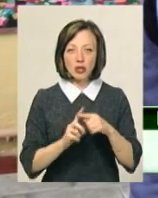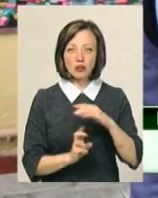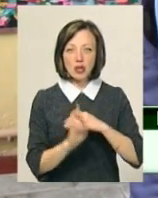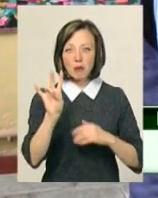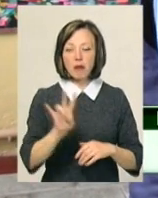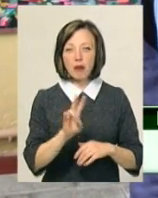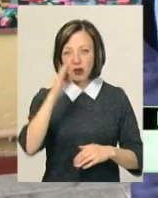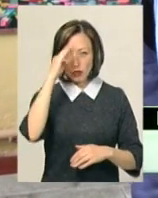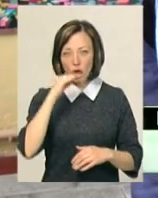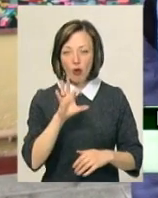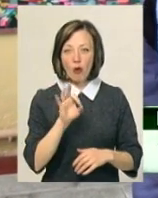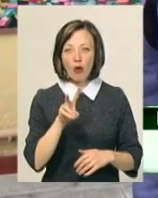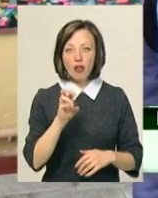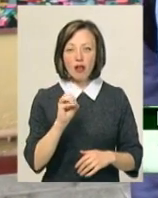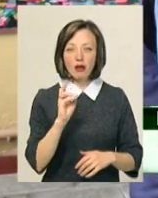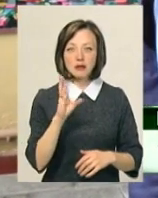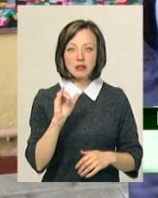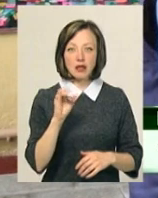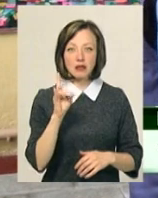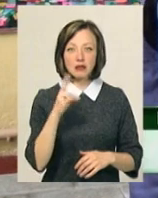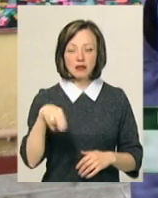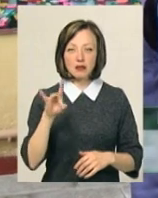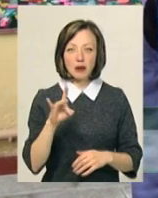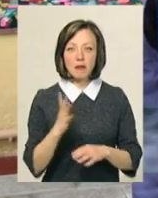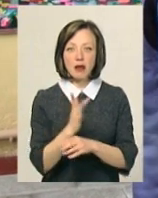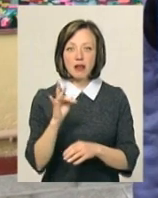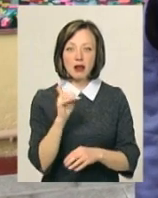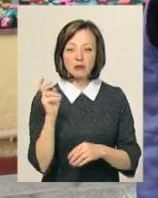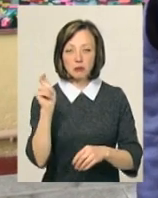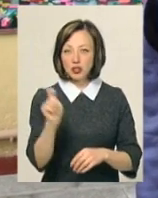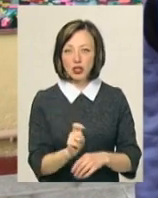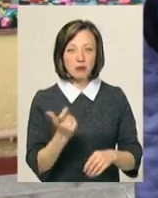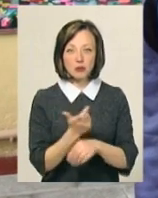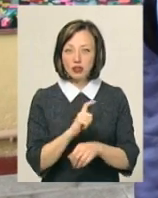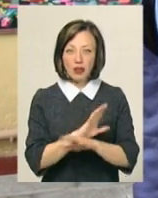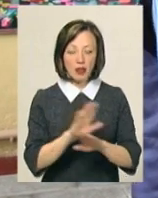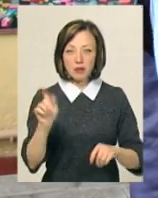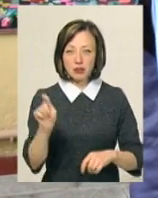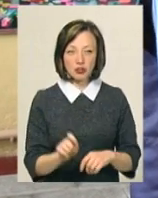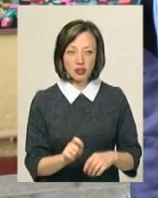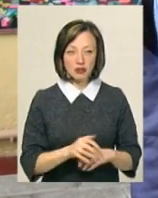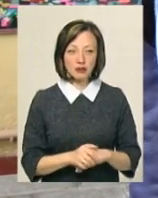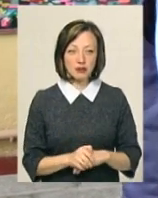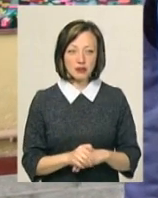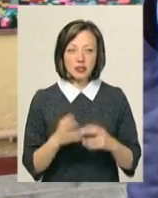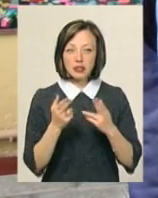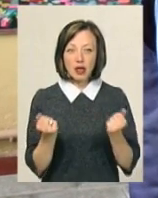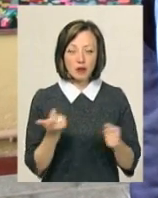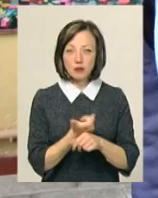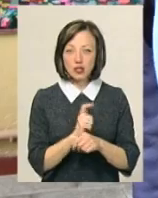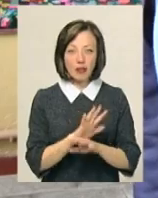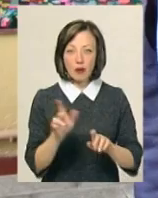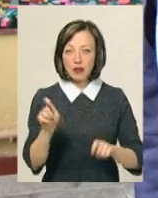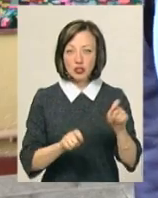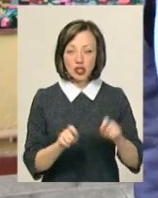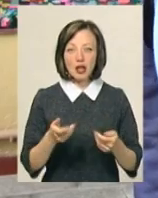Батюшка Олександр приїжджає п'ять разів на рік в церкву. Більше не приїжджає. Дядь Вась, так, більше не приїжджає.